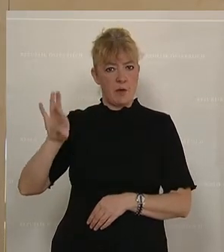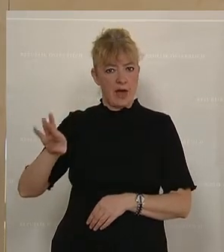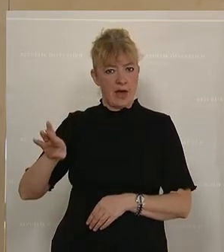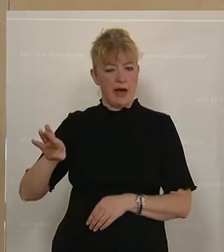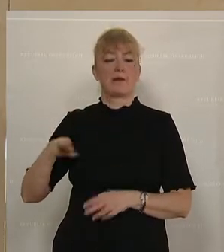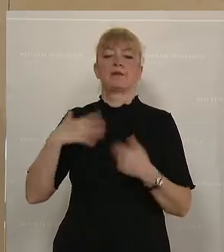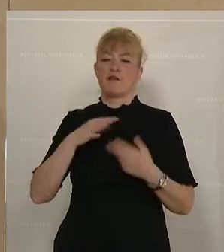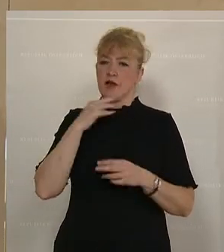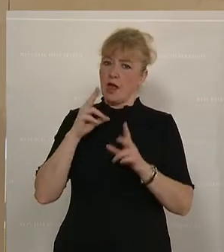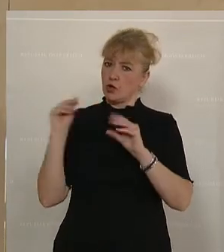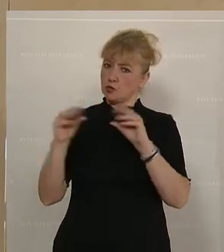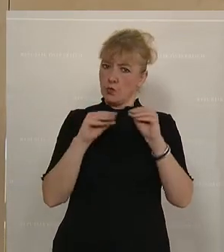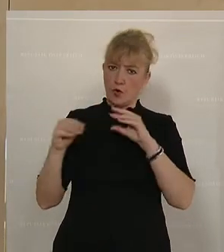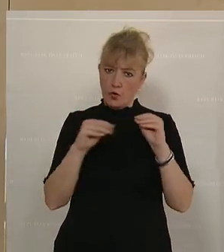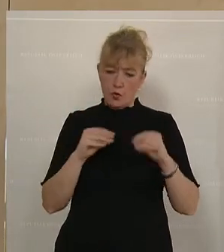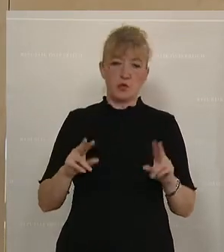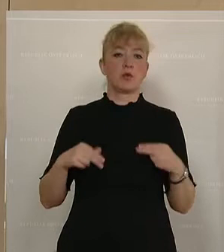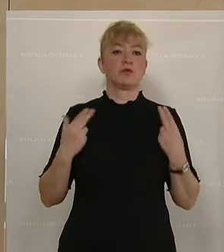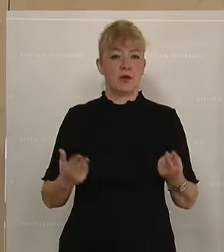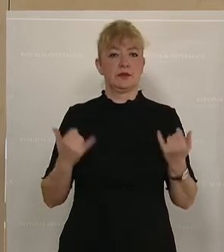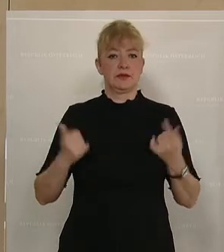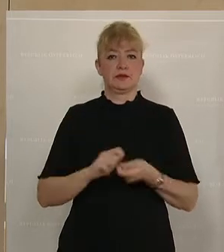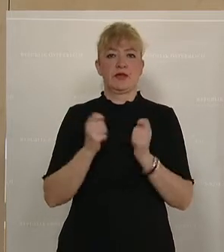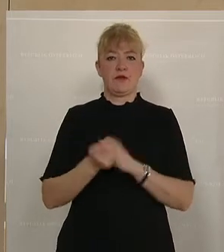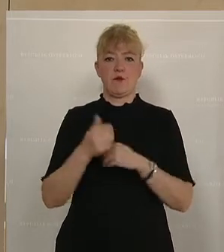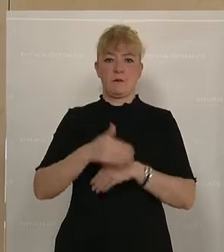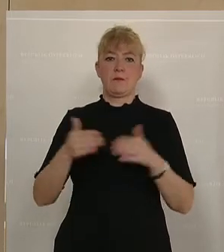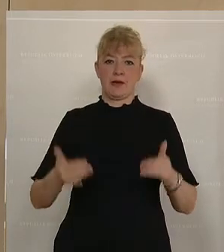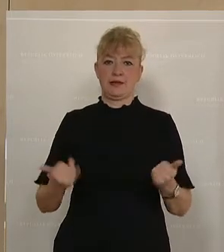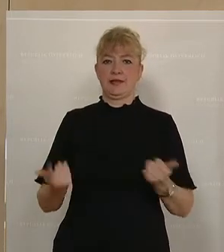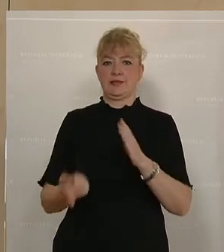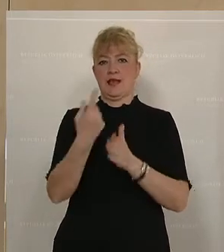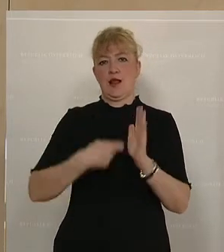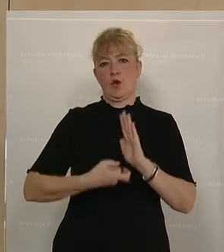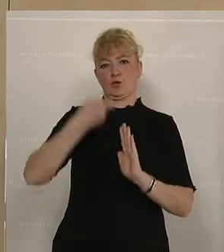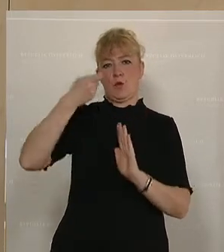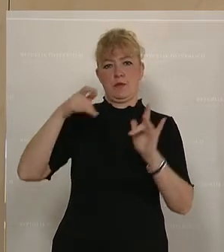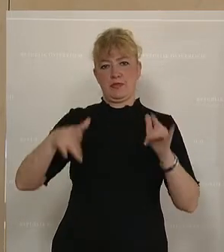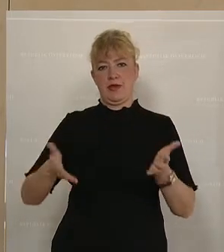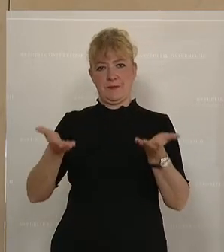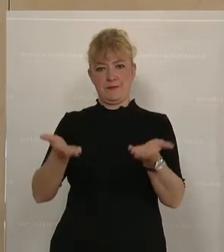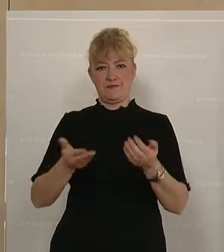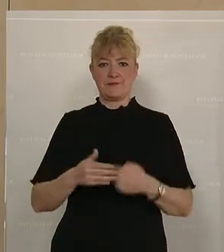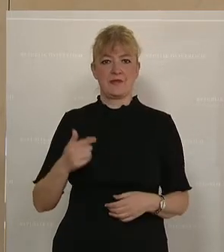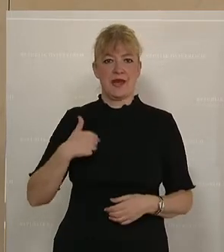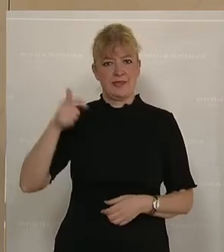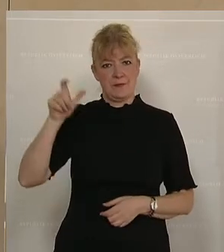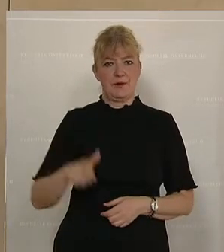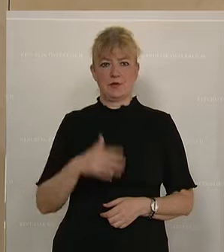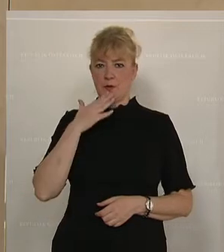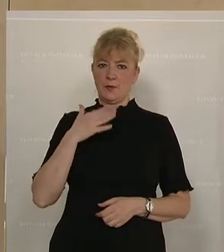viele, viele Gespräche geführt und schlussendlich ist dieses Reformpaket jetzt herausgekommen. Und ich möchte eine Person ganz